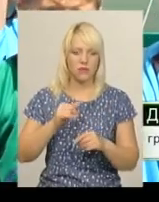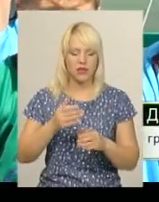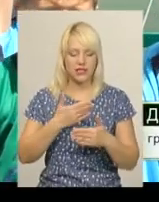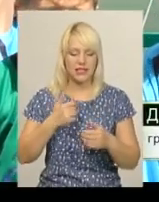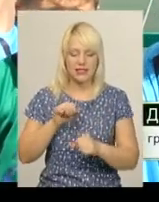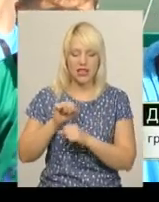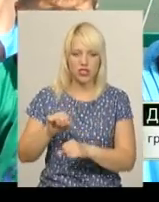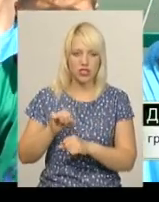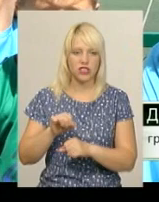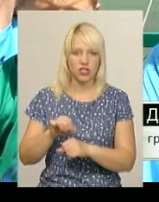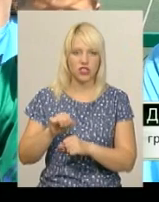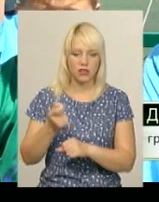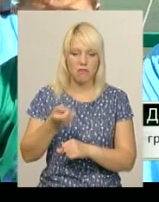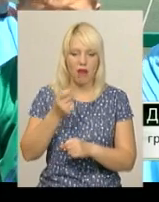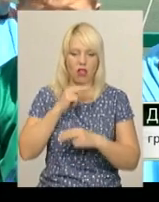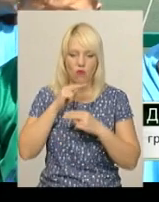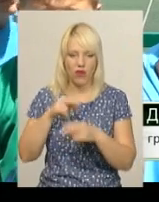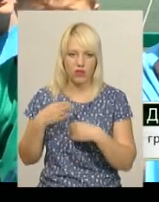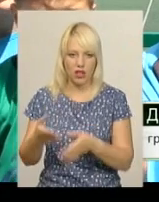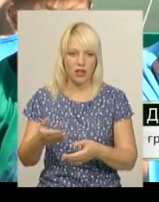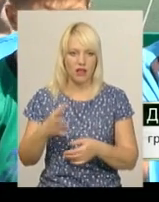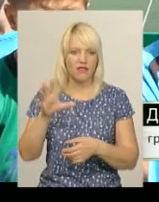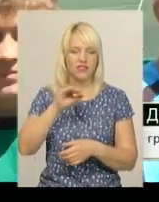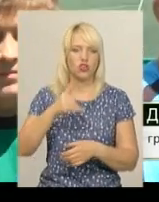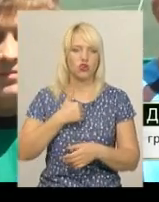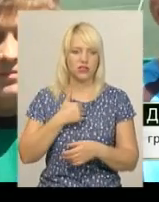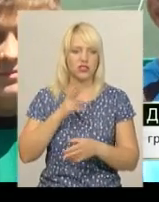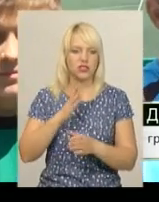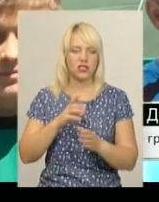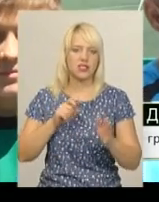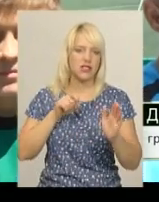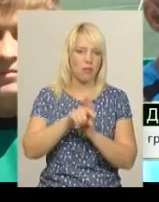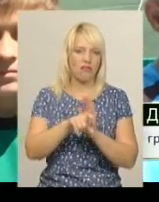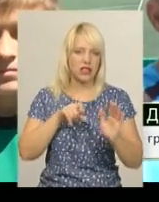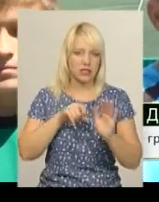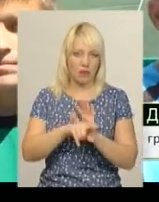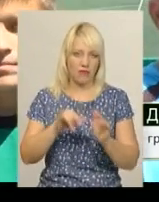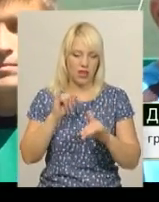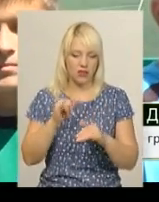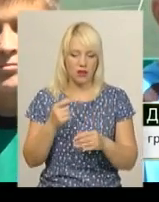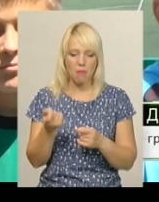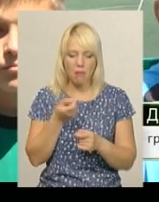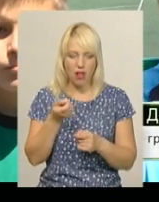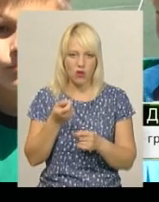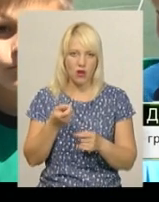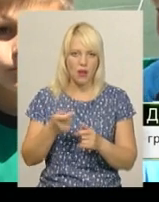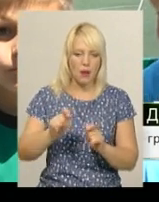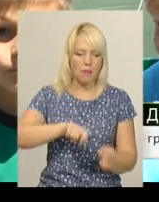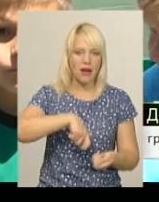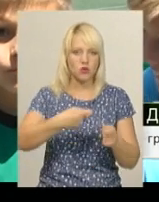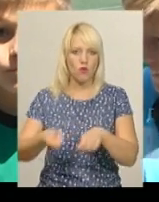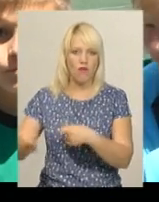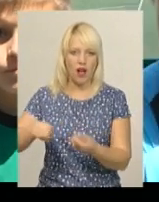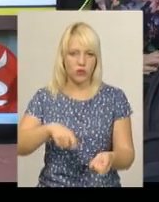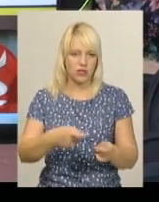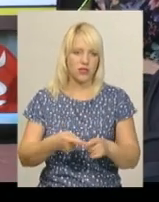всі хотіли забувати. Було дуже мало ударів поворотом, мало посувалися і все,